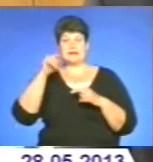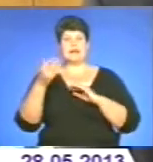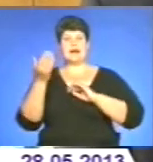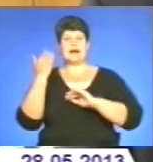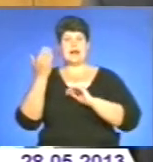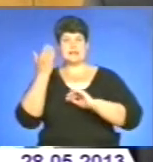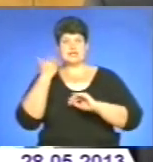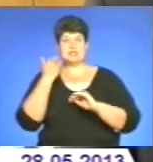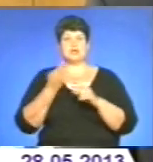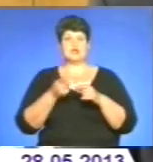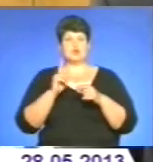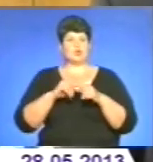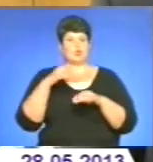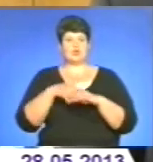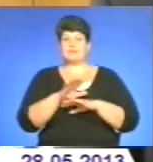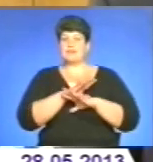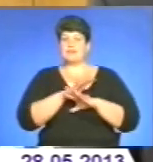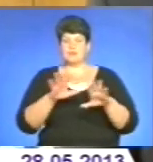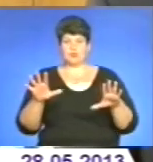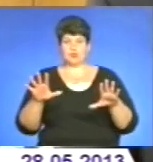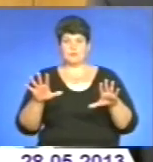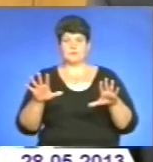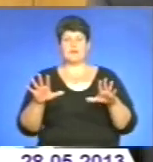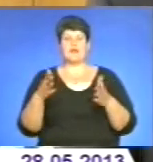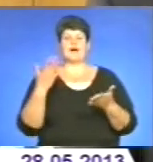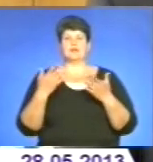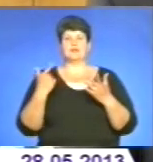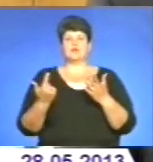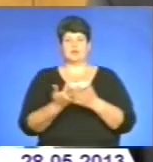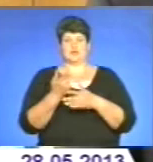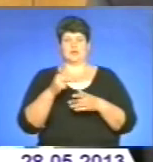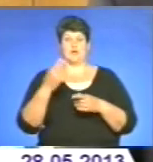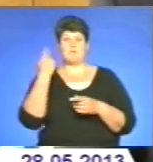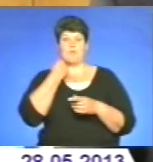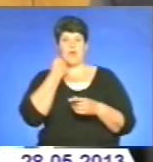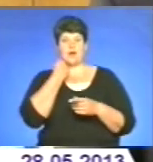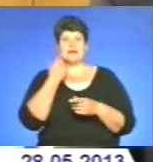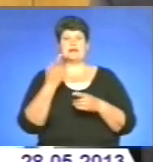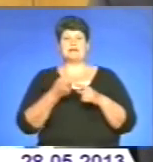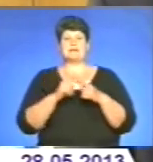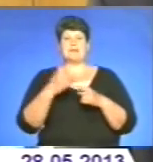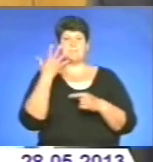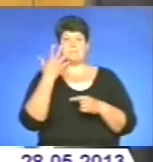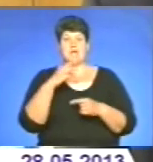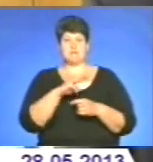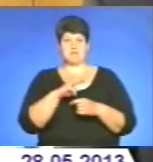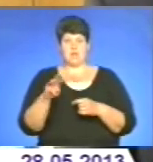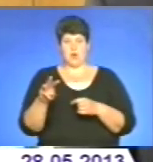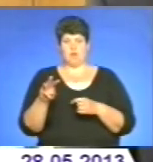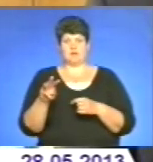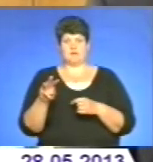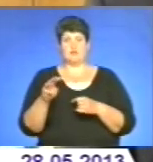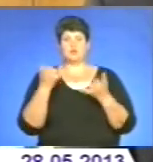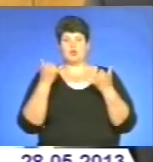порозуміння, на жаль, не було, але, знову ж таки, борги, це майже 5 мільйонів всі разом сьогодні, об'єднати це досить